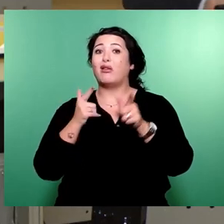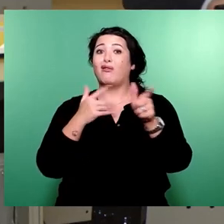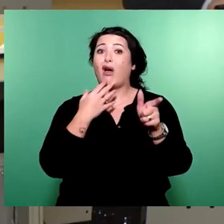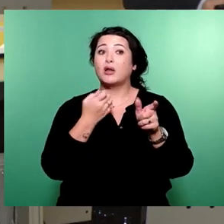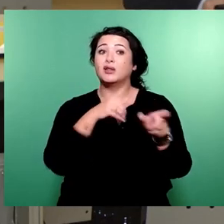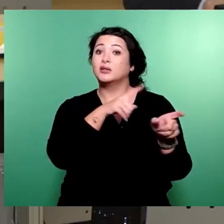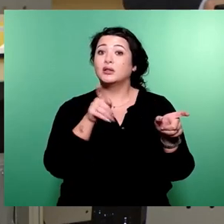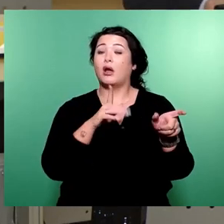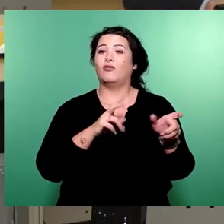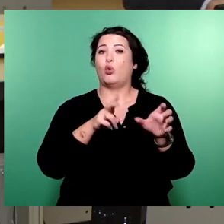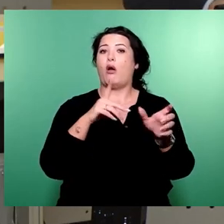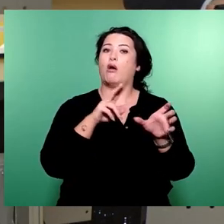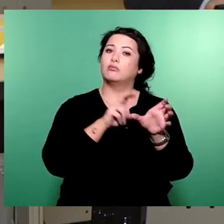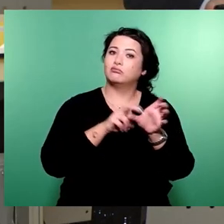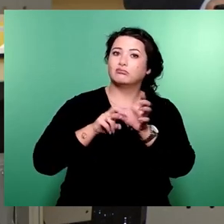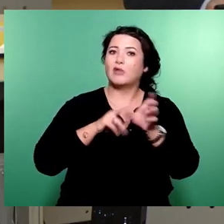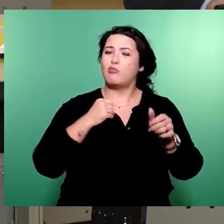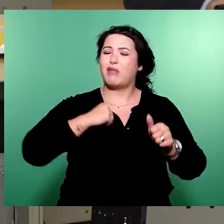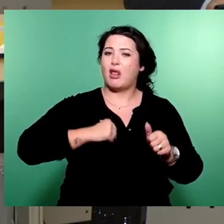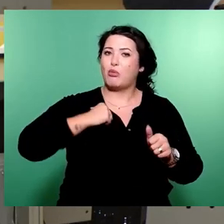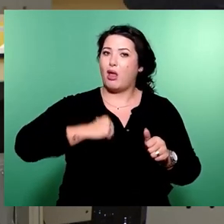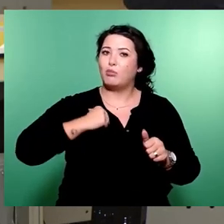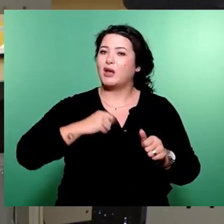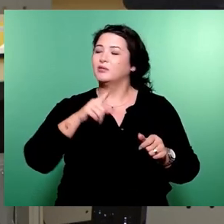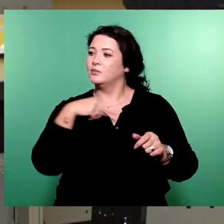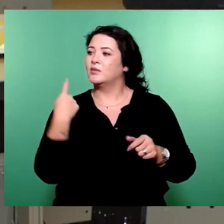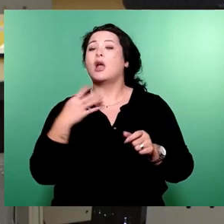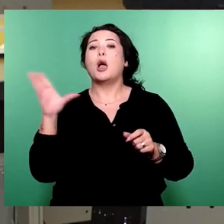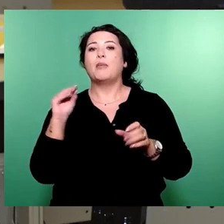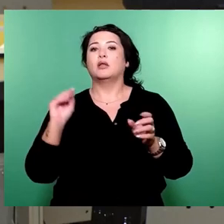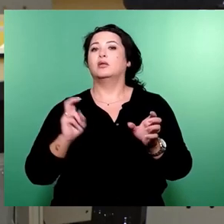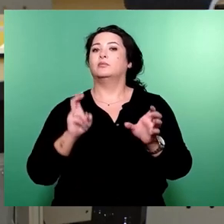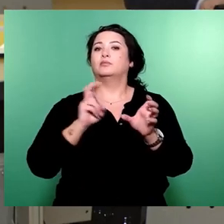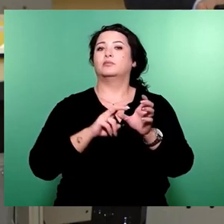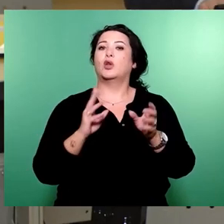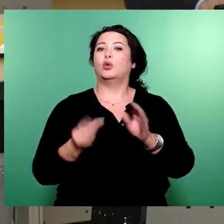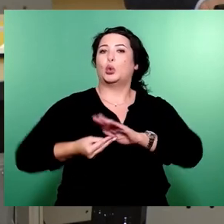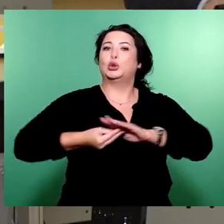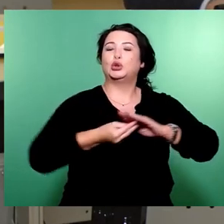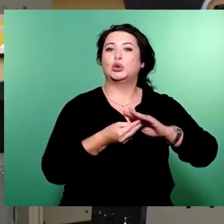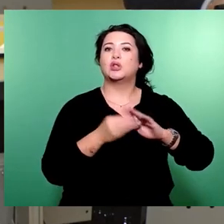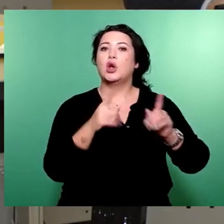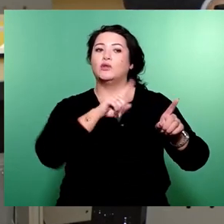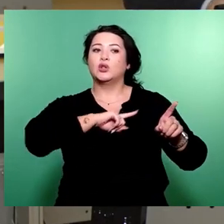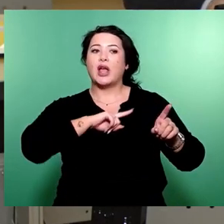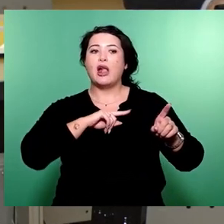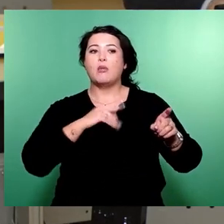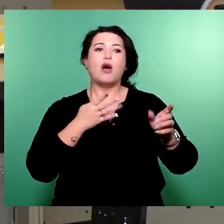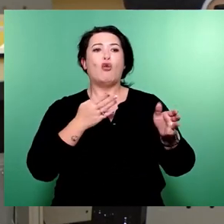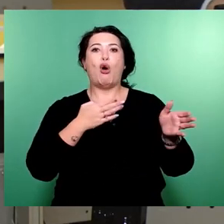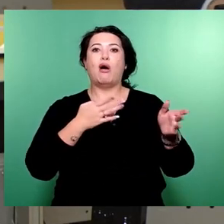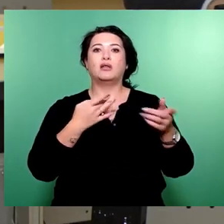in eine öffentliche Finanzierung einsteigen und uns dabei auch nicht auf die Leimspur führen lassen, eine